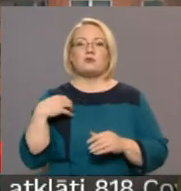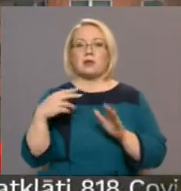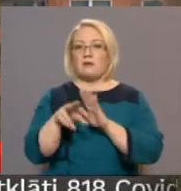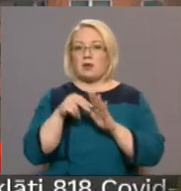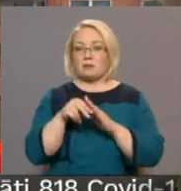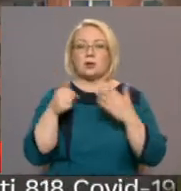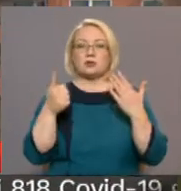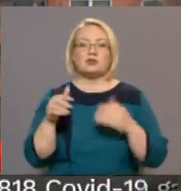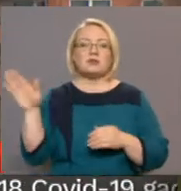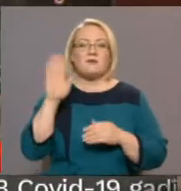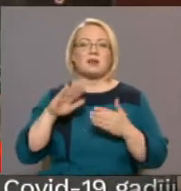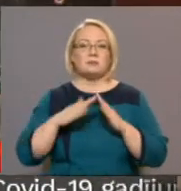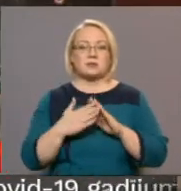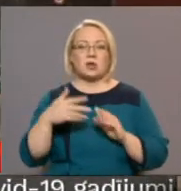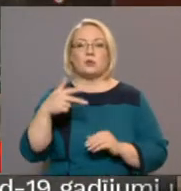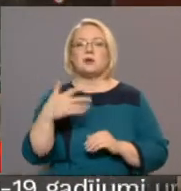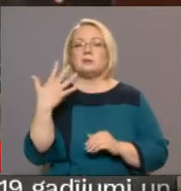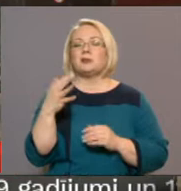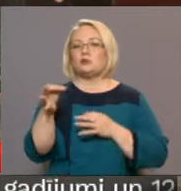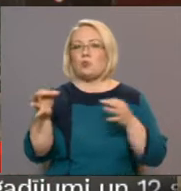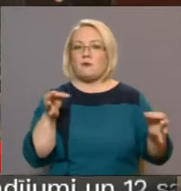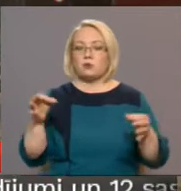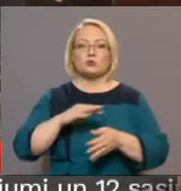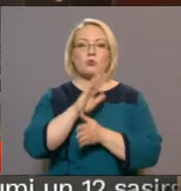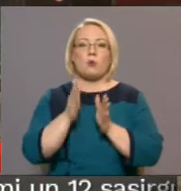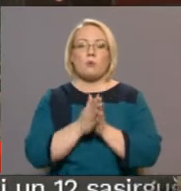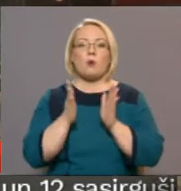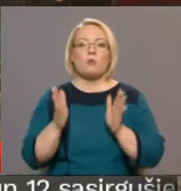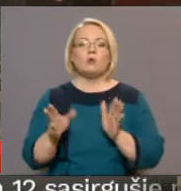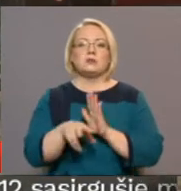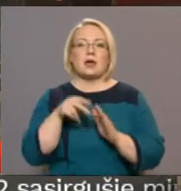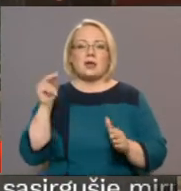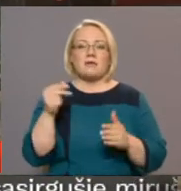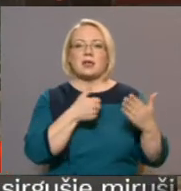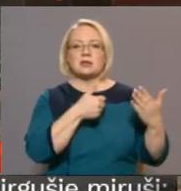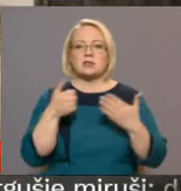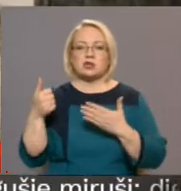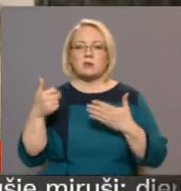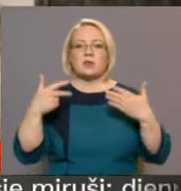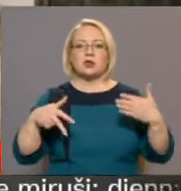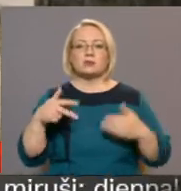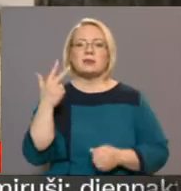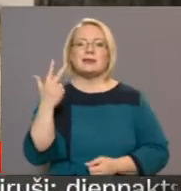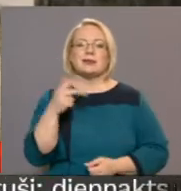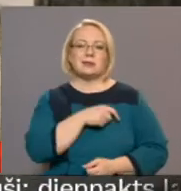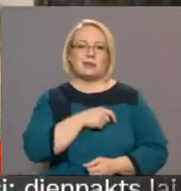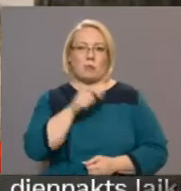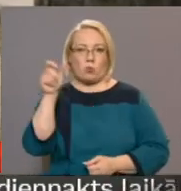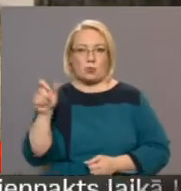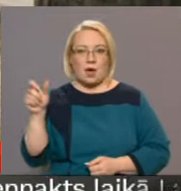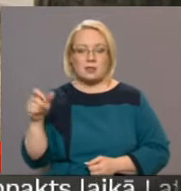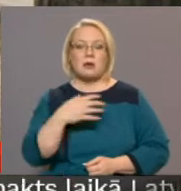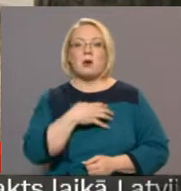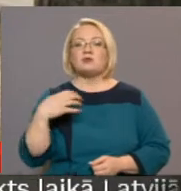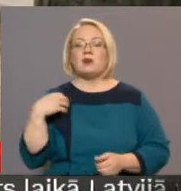sešās valstpilsētās un 35. novados kopumā būs jāievēl 683 deputāti. Pašvaldību